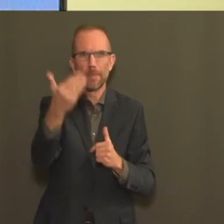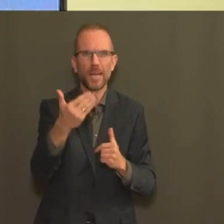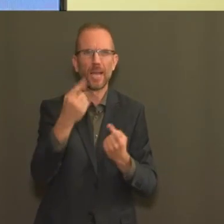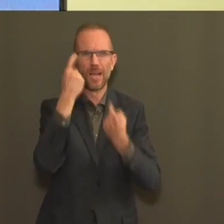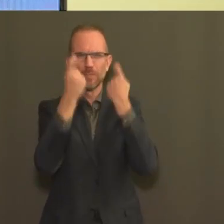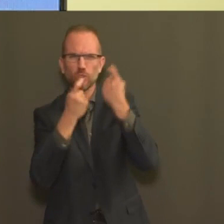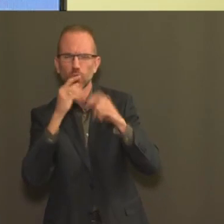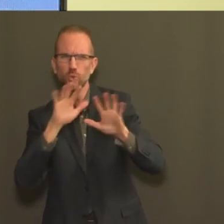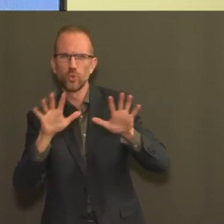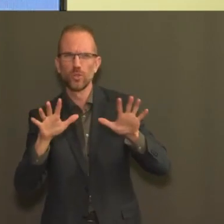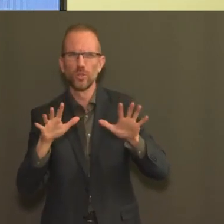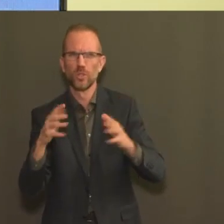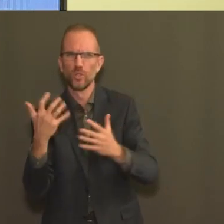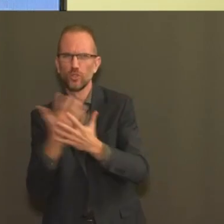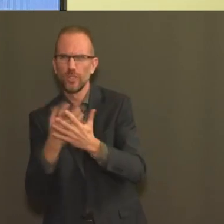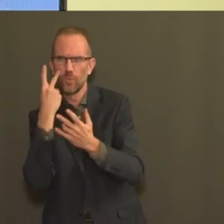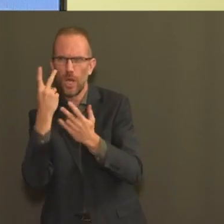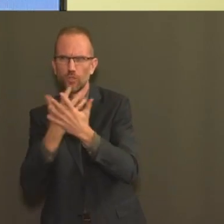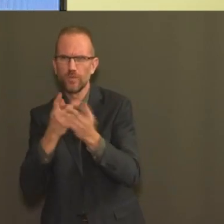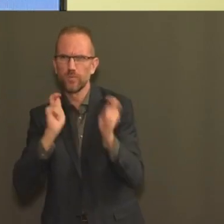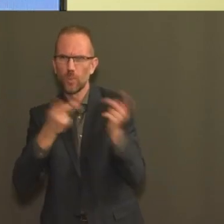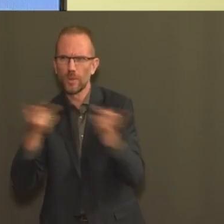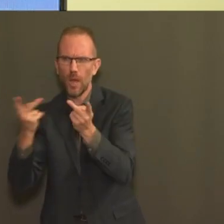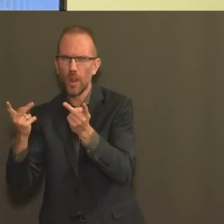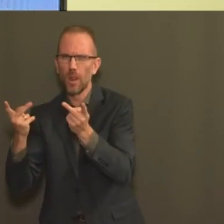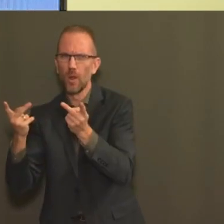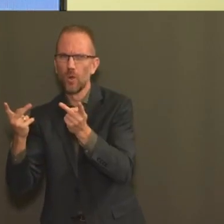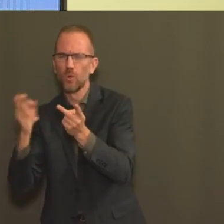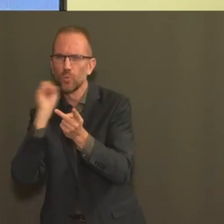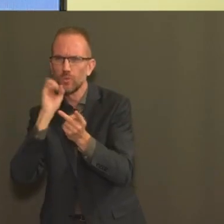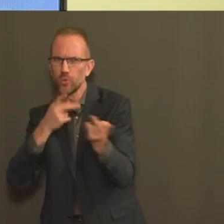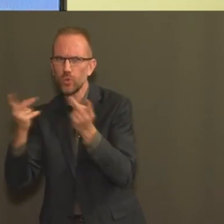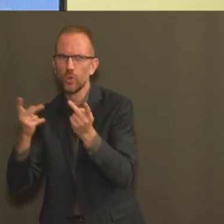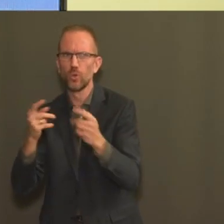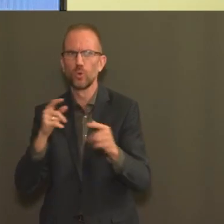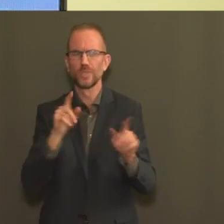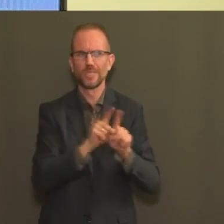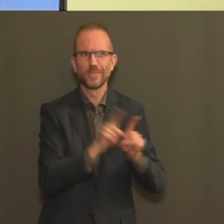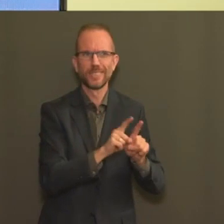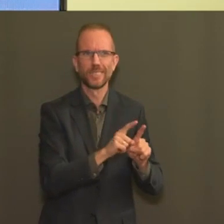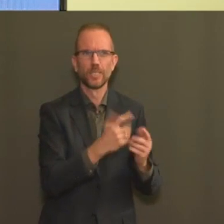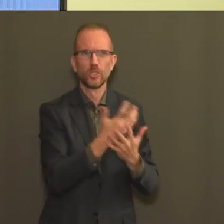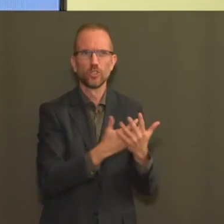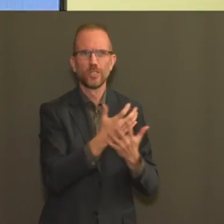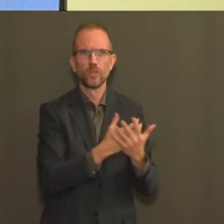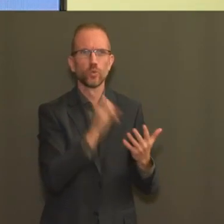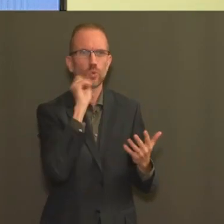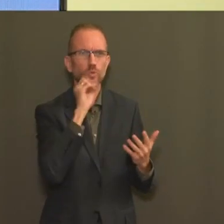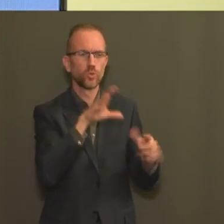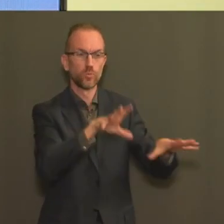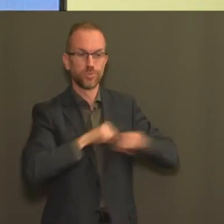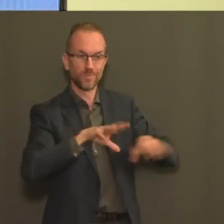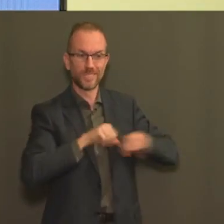d'hospitalisations que l'on a tous les jours et le nombre de nouvelles contaminations qu'on a tous les jours.